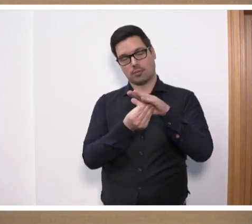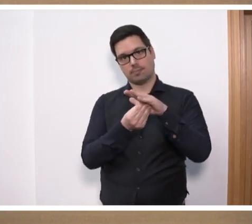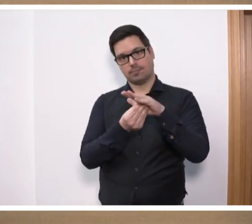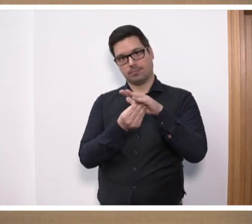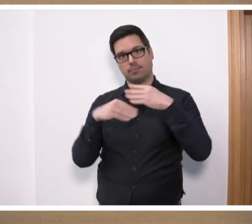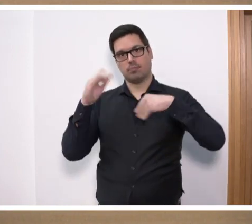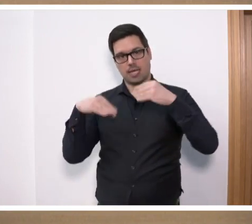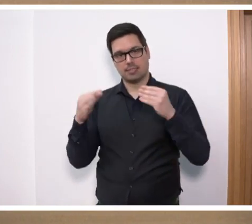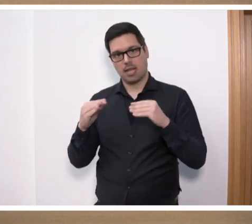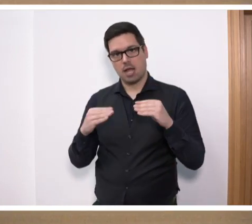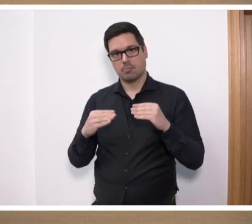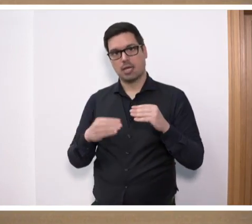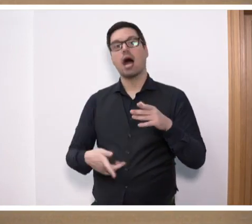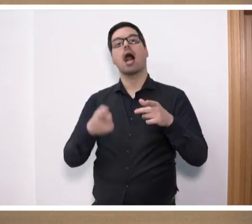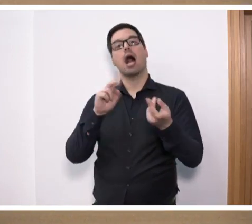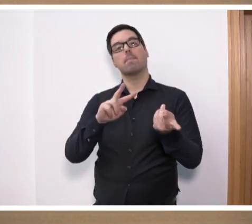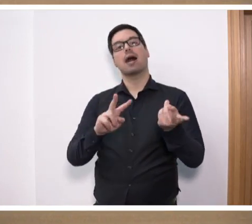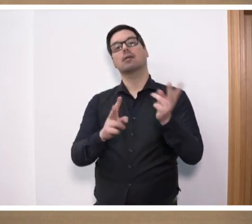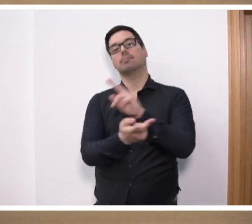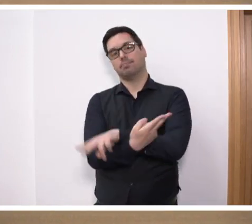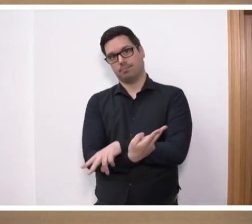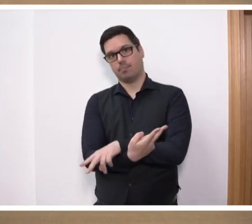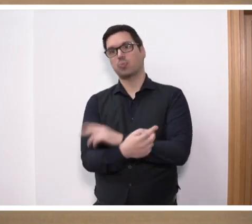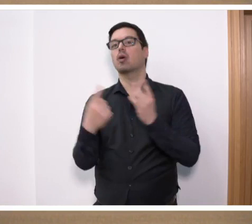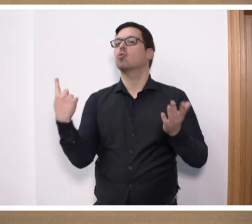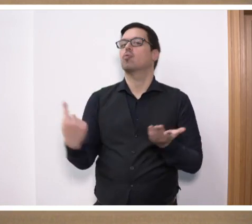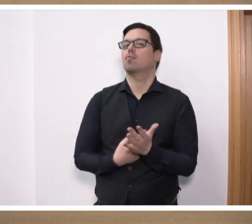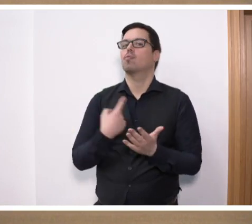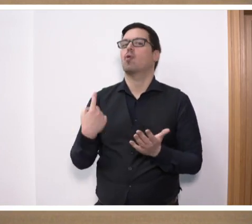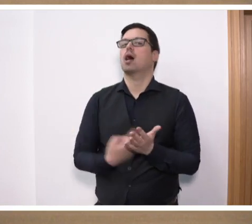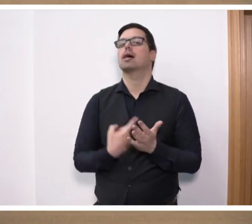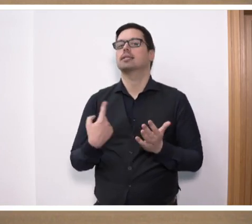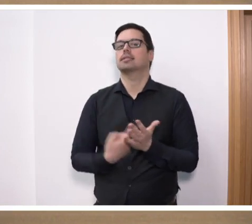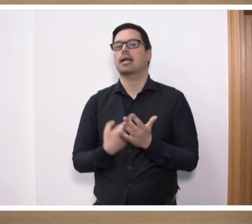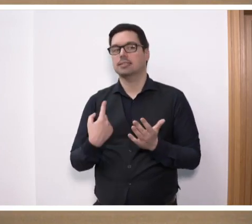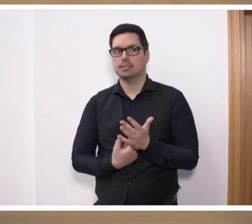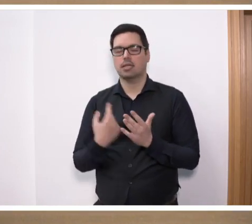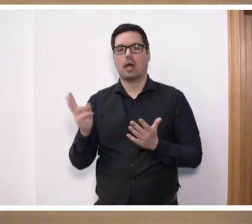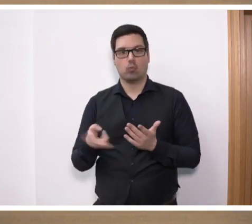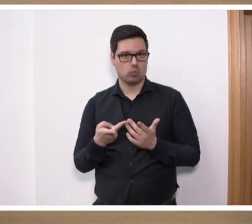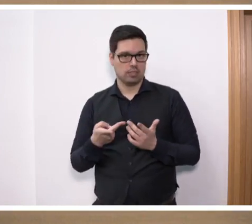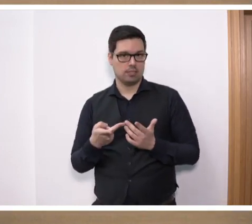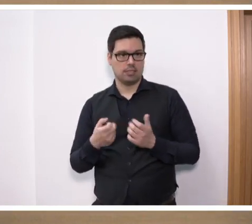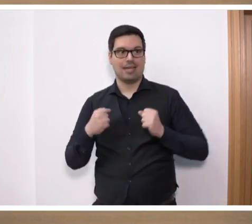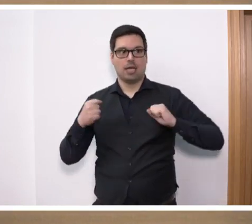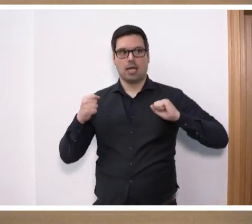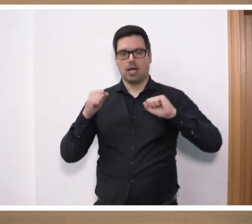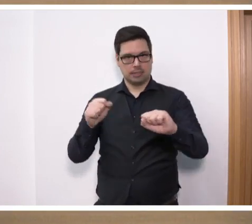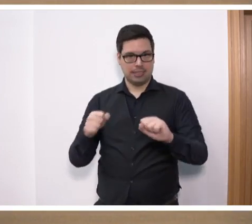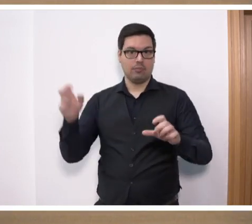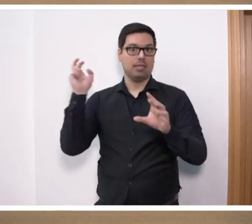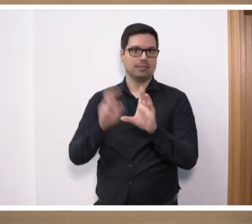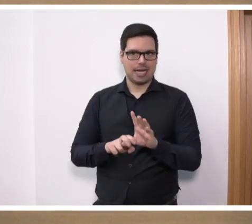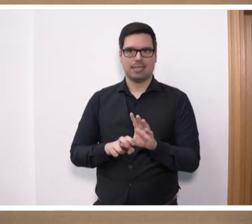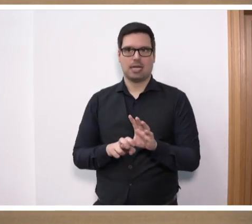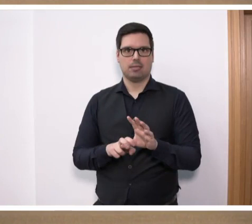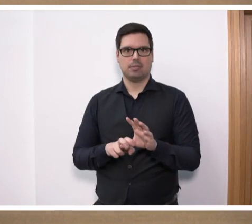Maßnahmen unterlegt werden. Aber wir fordern sie auch ein. Wir fordern eine aktive Teilnahme